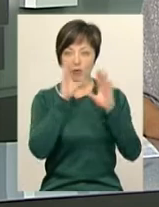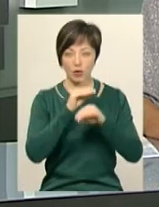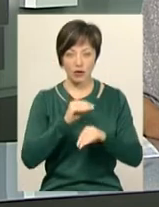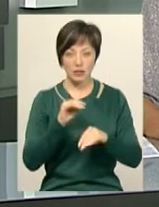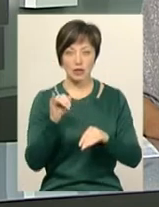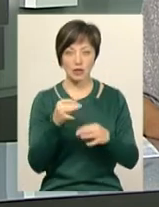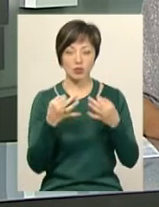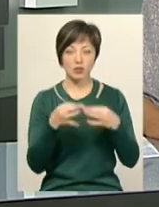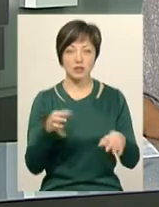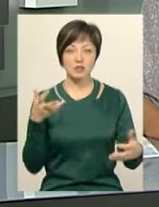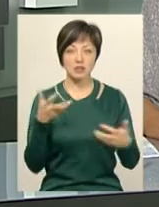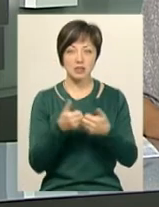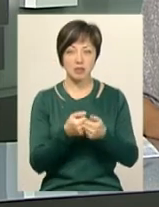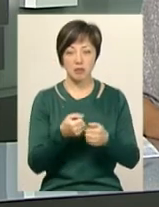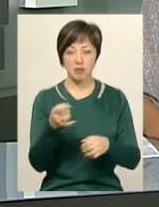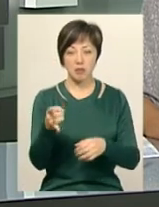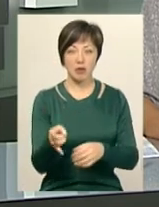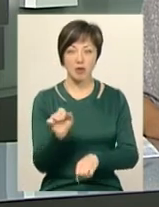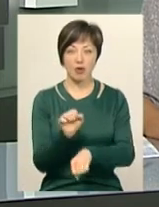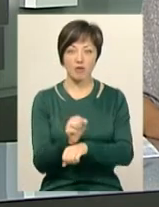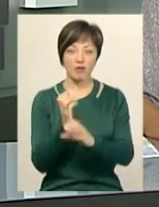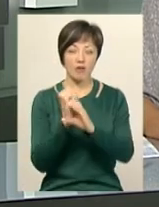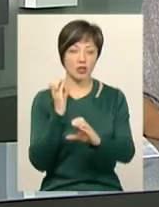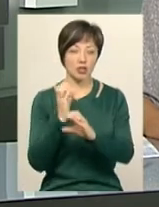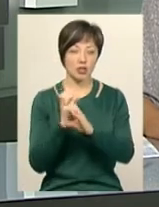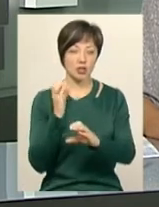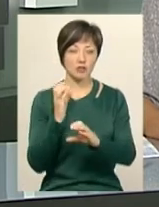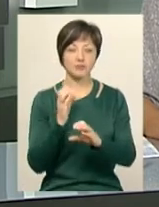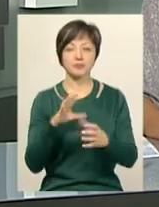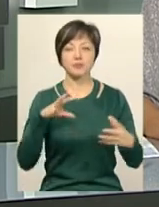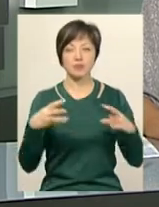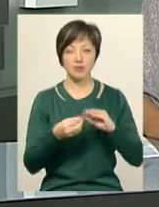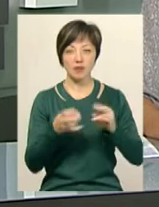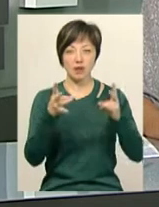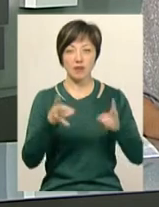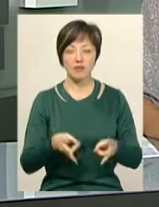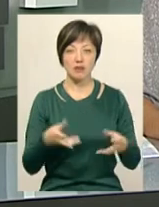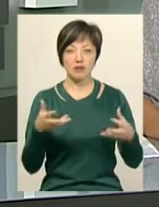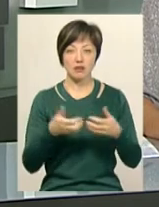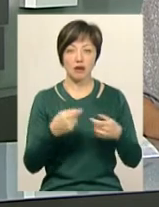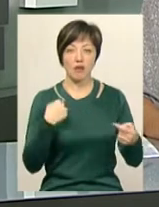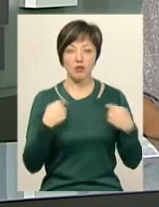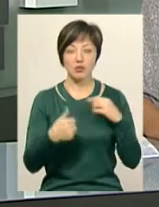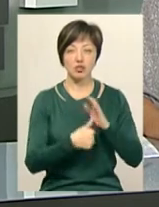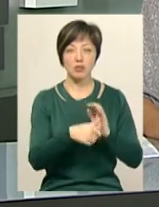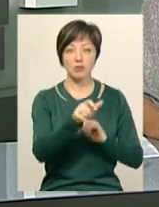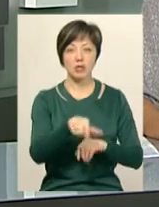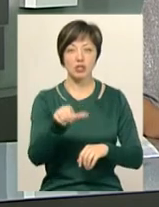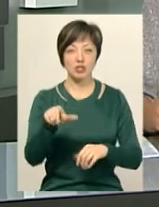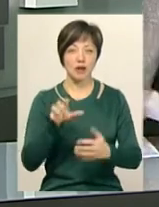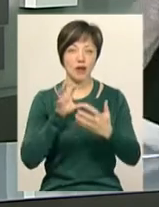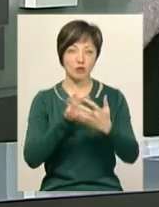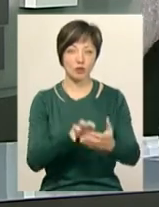керуванням та допустив зіткнення з припаркованою вантажівкою. У результаті аварії травми отримали 6 пасажирів автобуса.